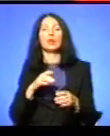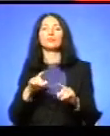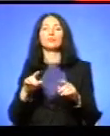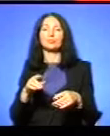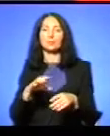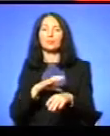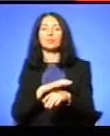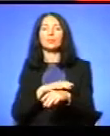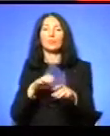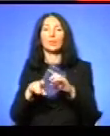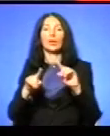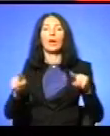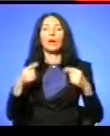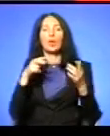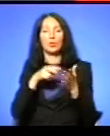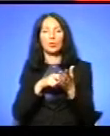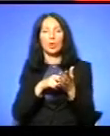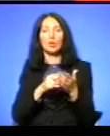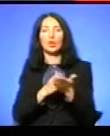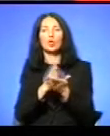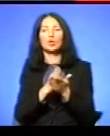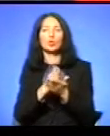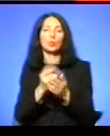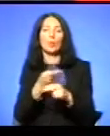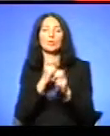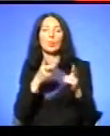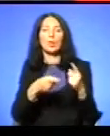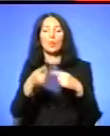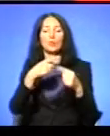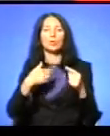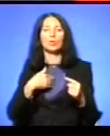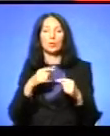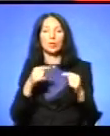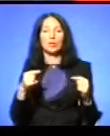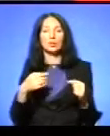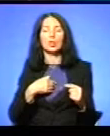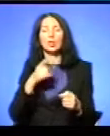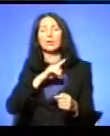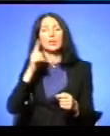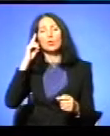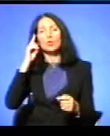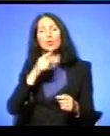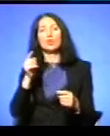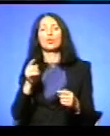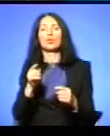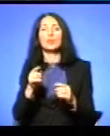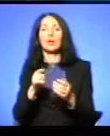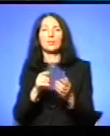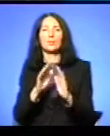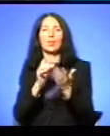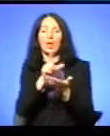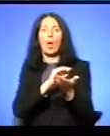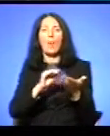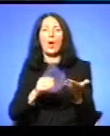Служба безпеки повернула Мі ті всі вилучені речі Я не думаю, що воно має якусь велику художню цінність Очевидно, що це не був совєтський тір